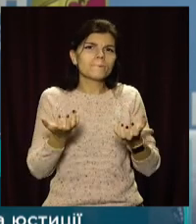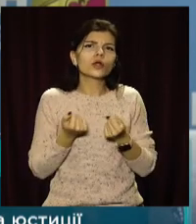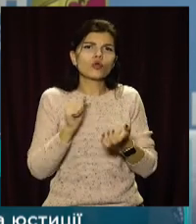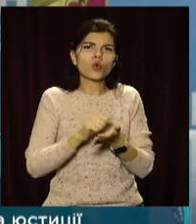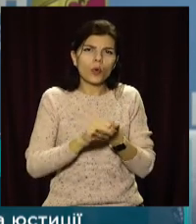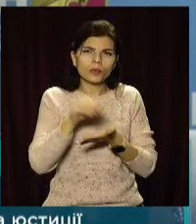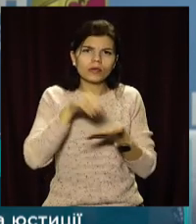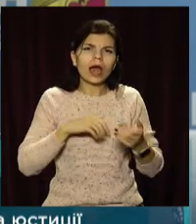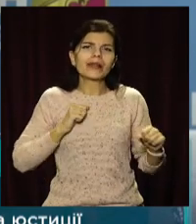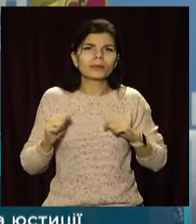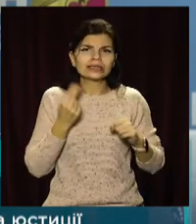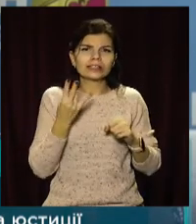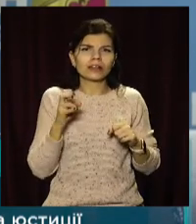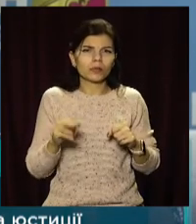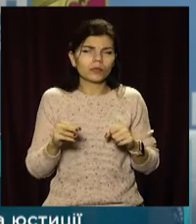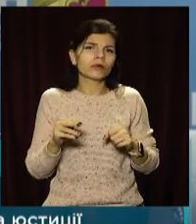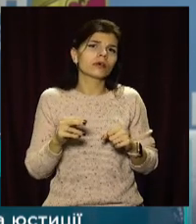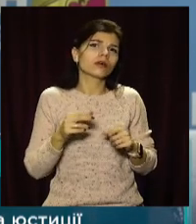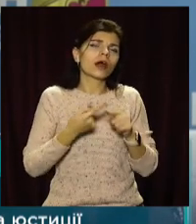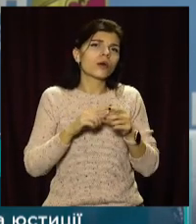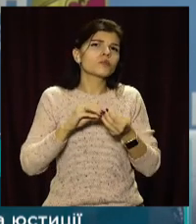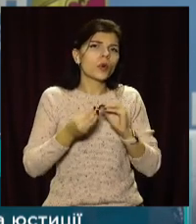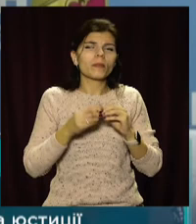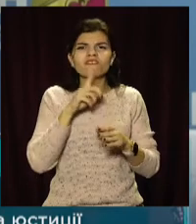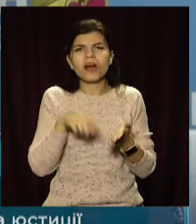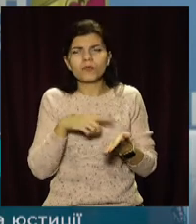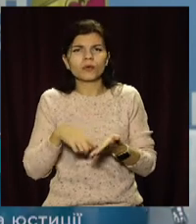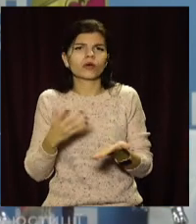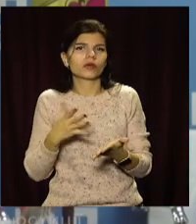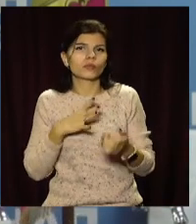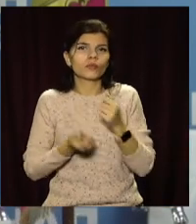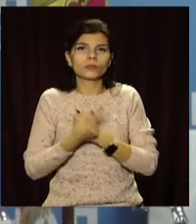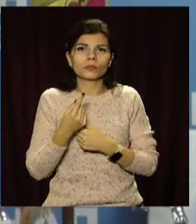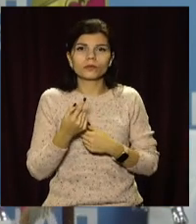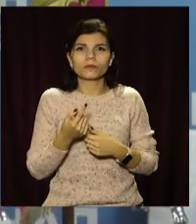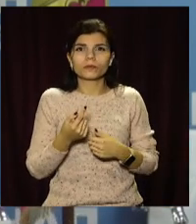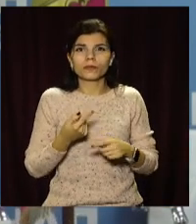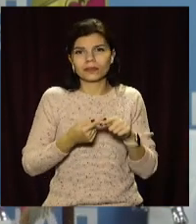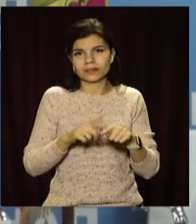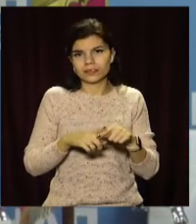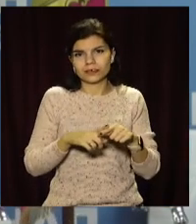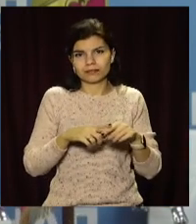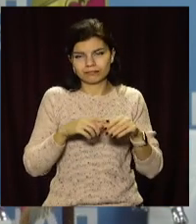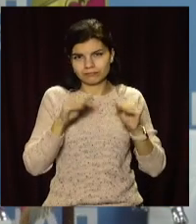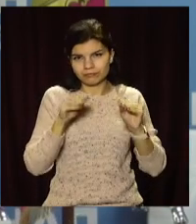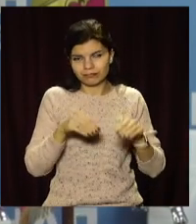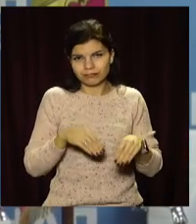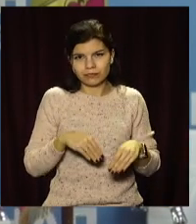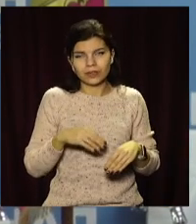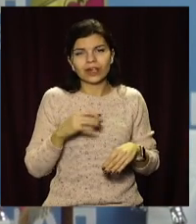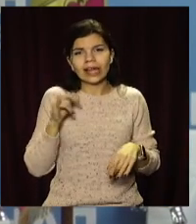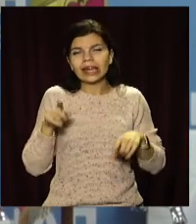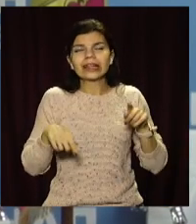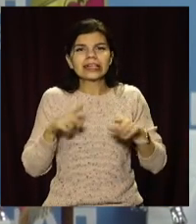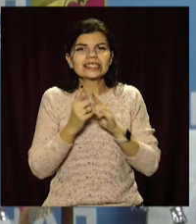документів адміністраторами ЦНАП, це проблемні питання, які виникають під час цього прийому, ну, деякі